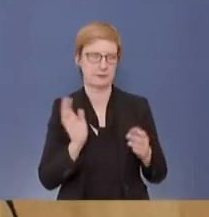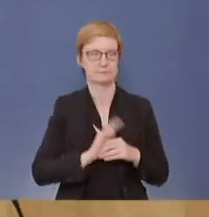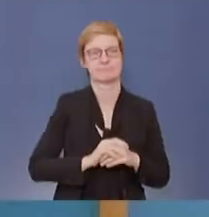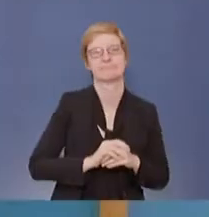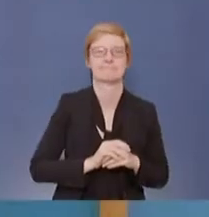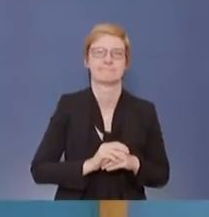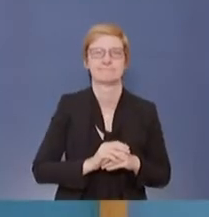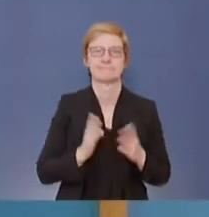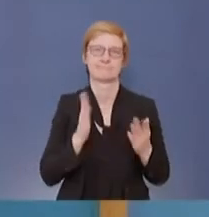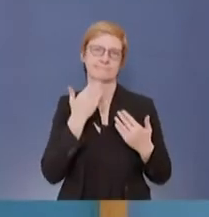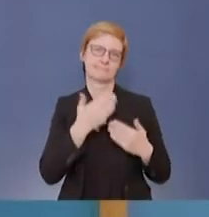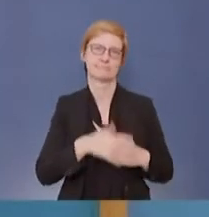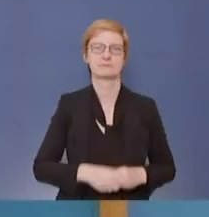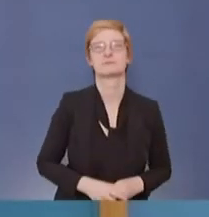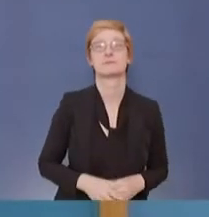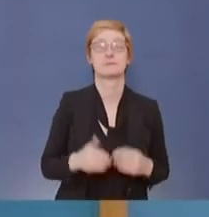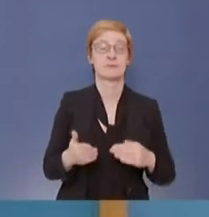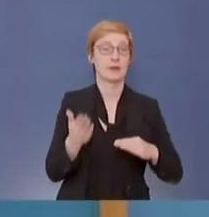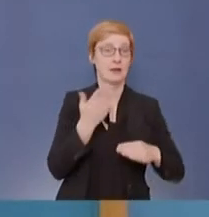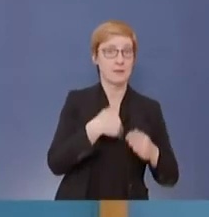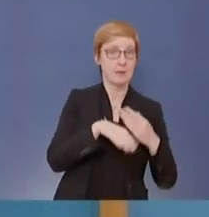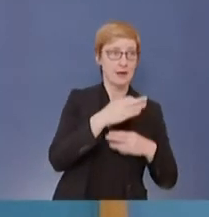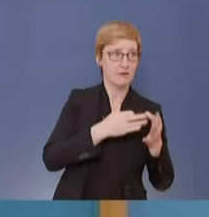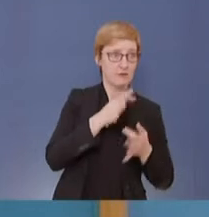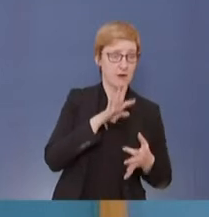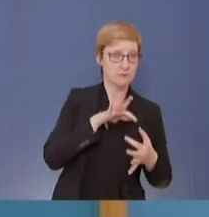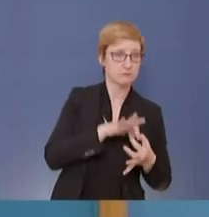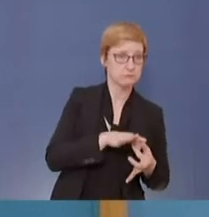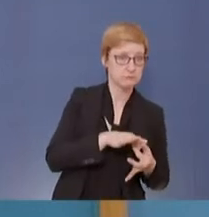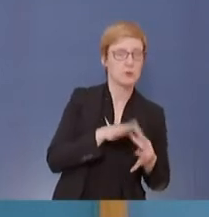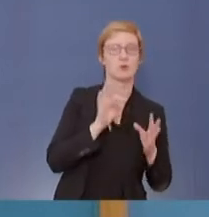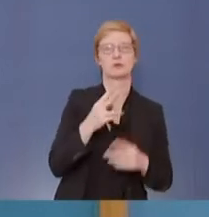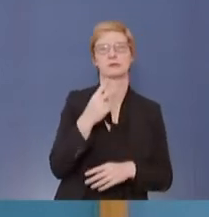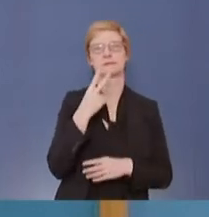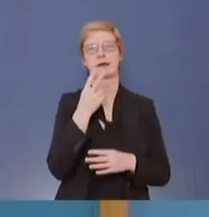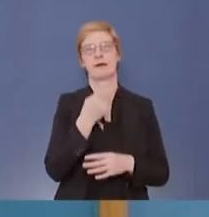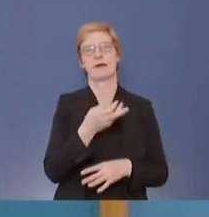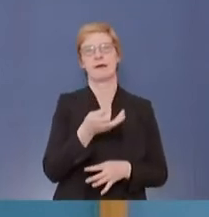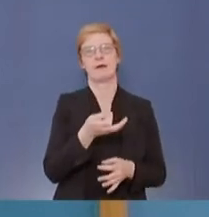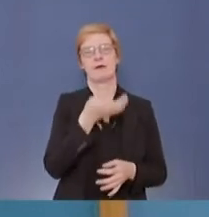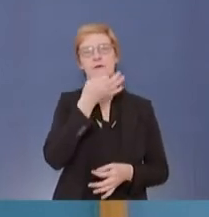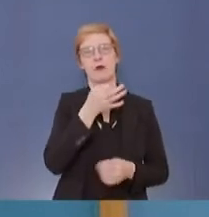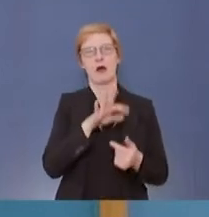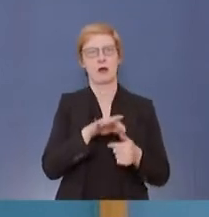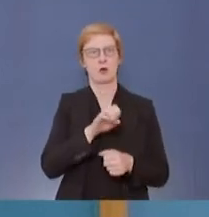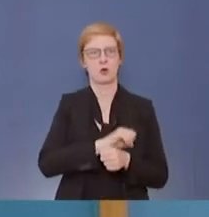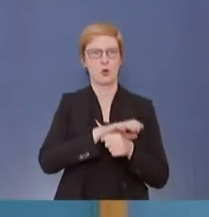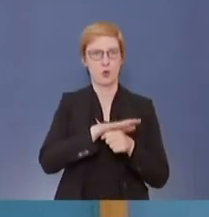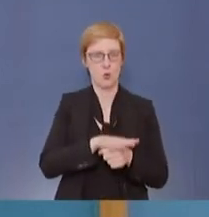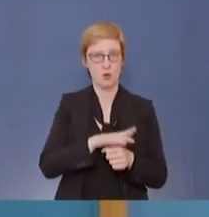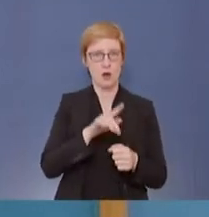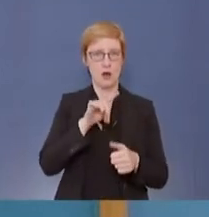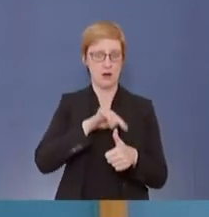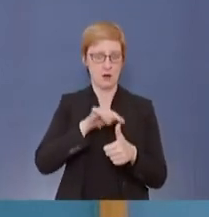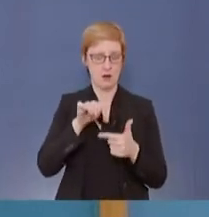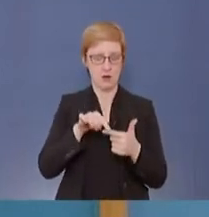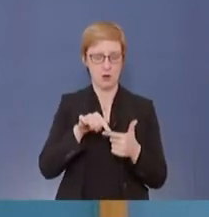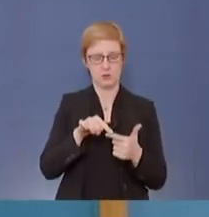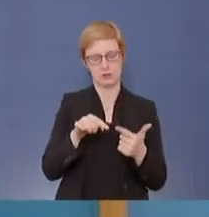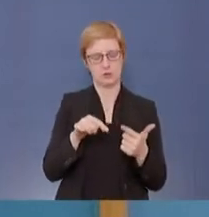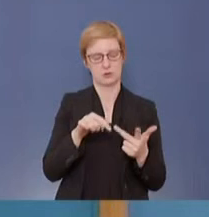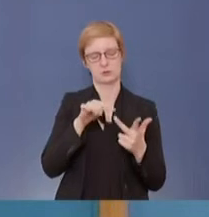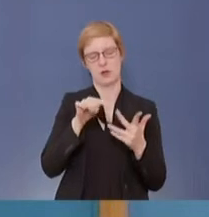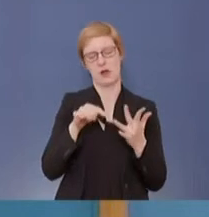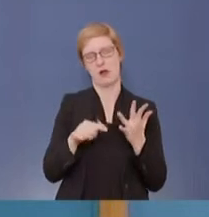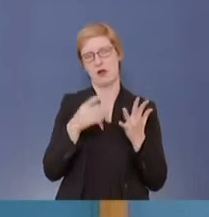Gibt es weitere Fragen zu diesem Komplex? Das sehe ich nicht. Dann habe ich jetzt noch zwei Fragen zum Thema Corona, glaube ich. Und dann würde ich noch drei andere Fragen stellen,